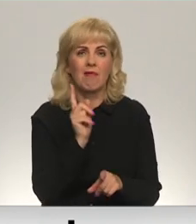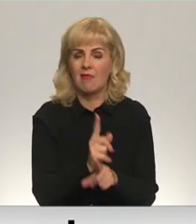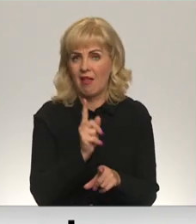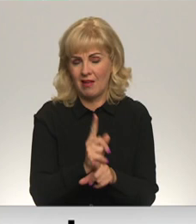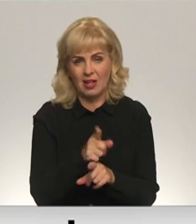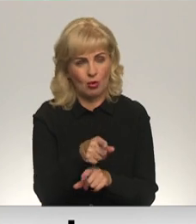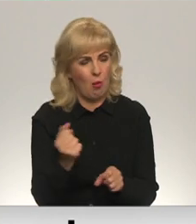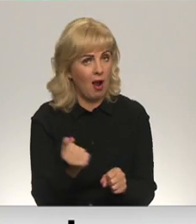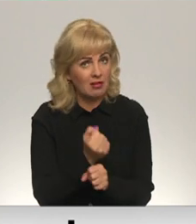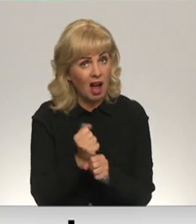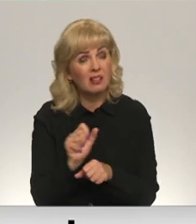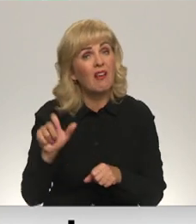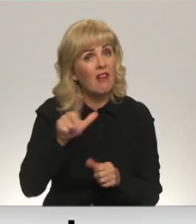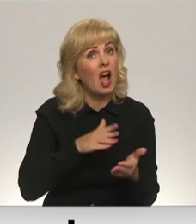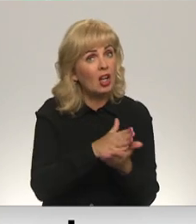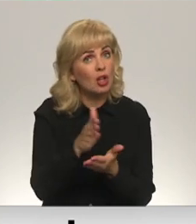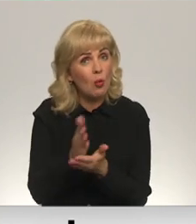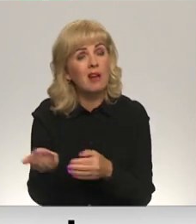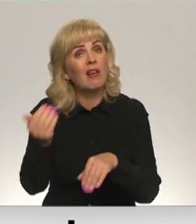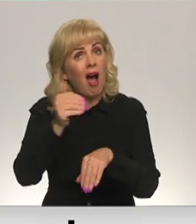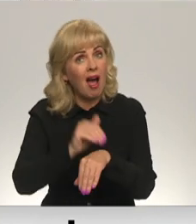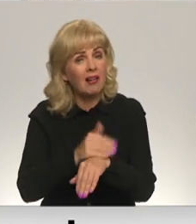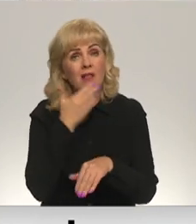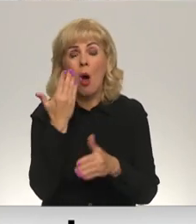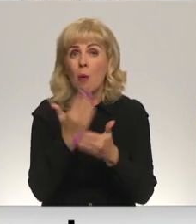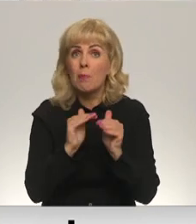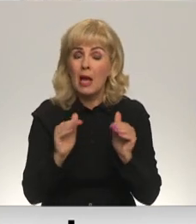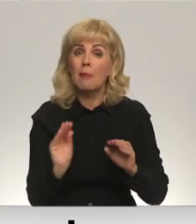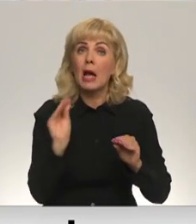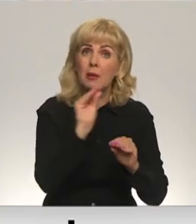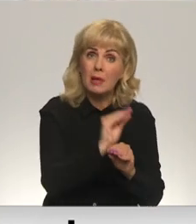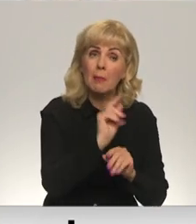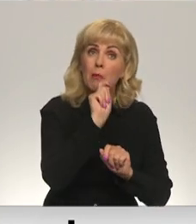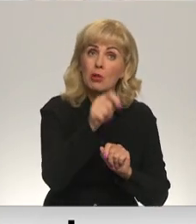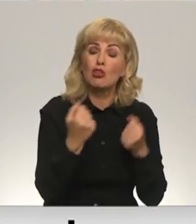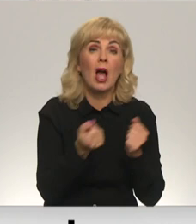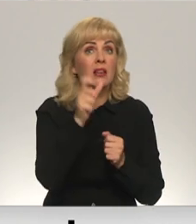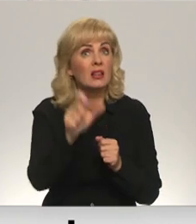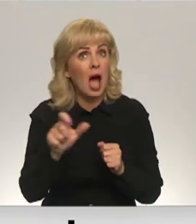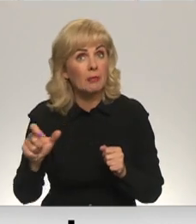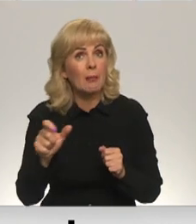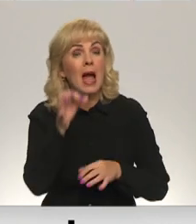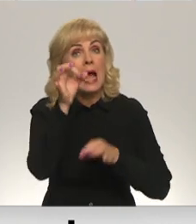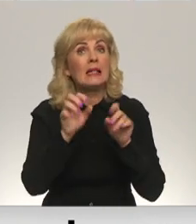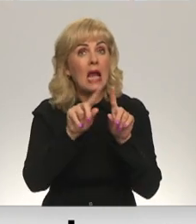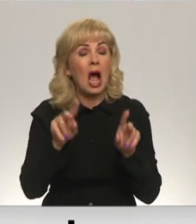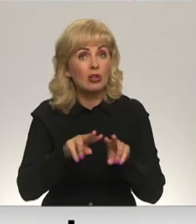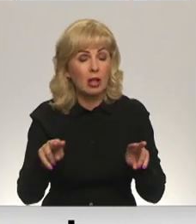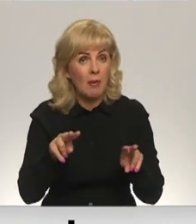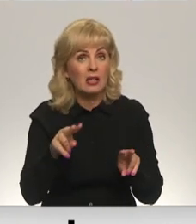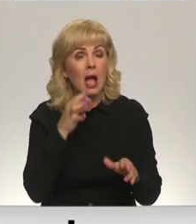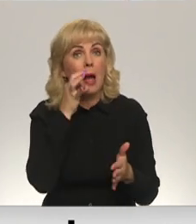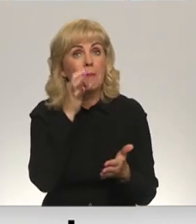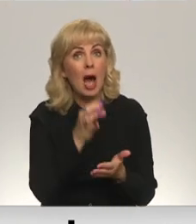noteikti darīt. Vairākās nozareis atklāta arī nepamatota piemaksu piešķiešana darbiniekiem. Piemēram, Tieslietu ministrijas pāraudzībā